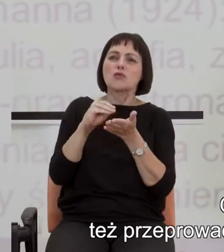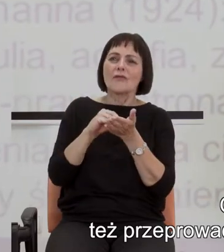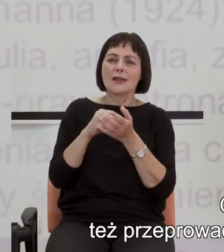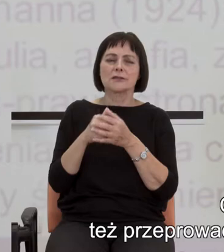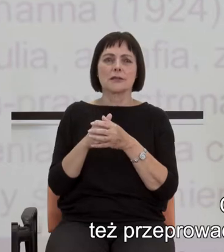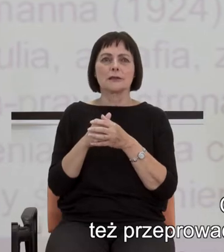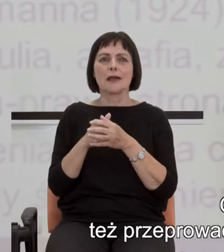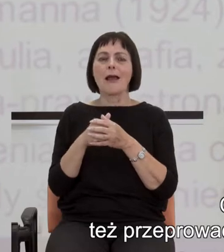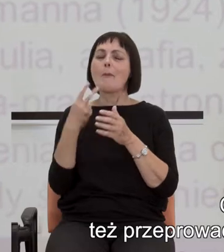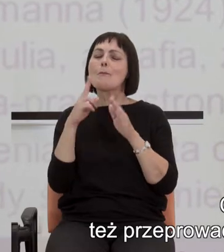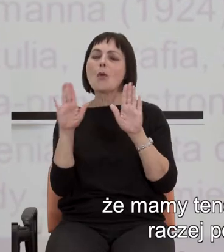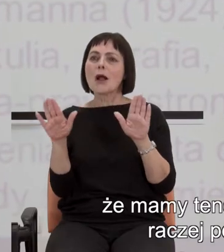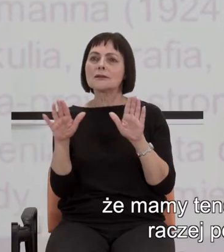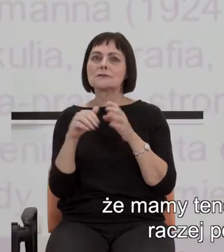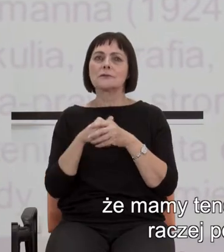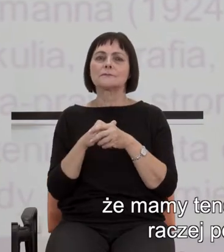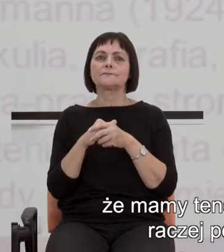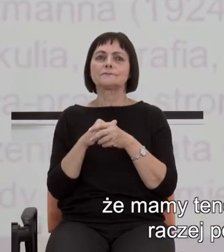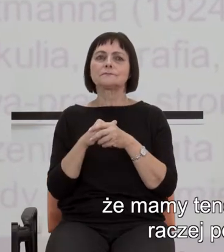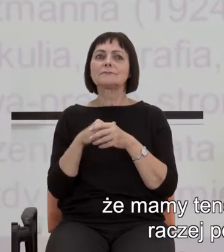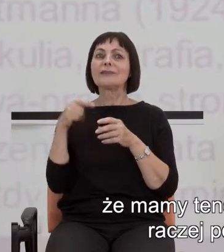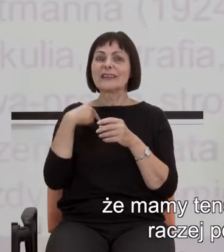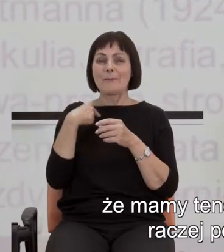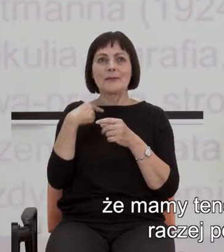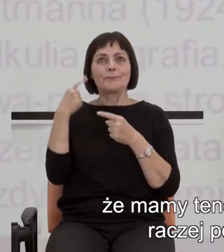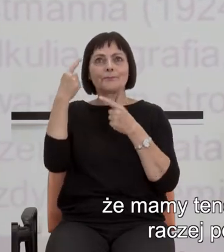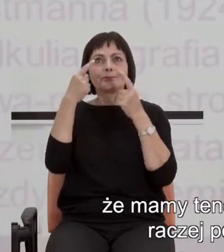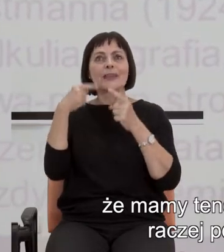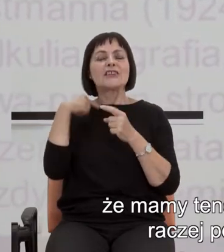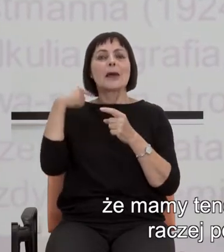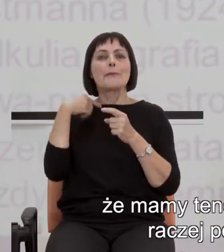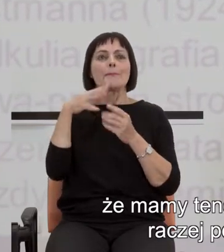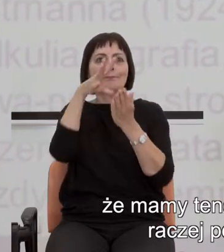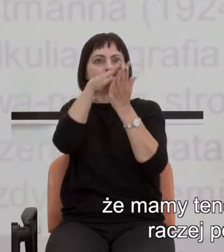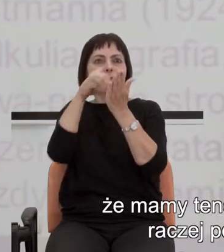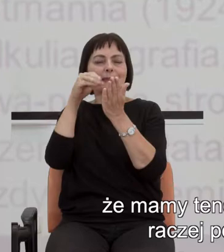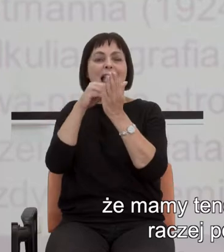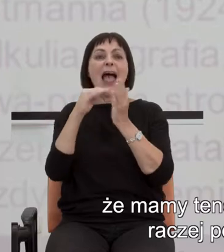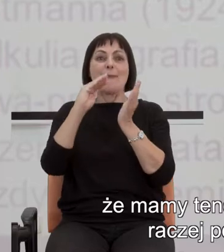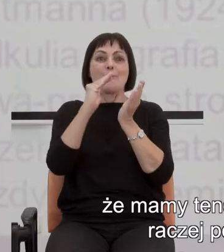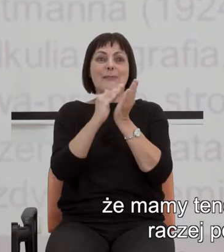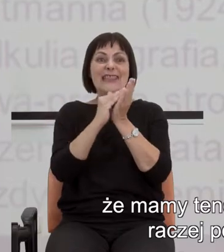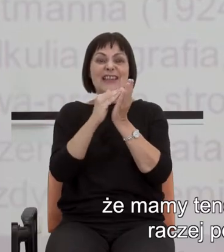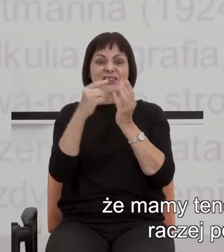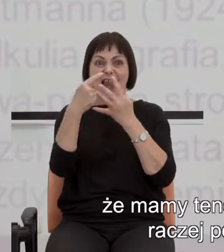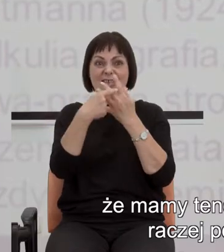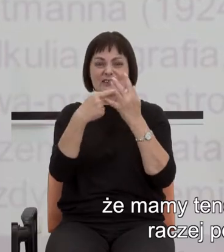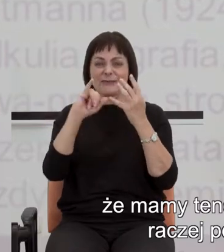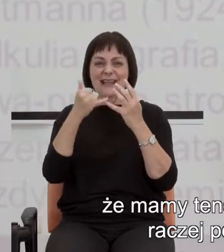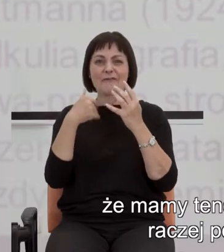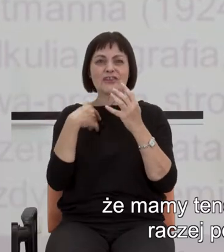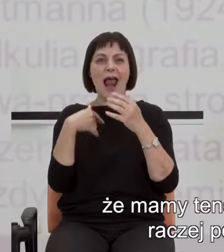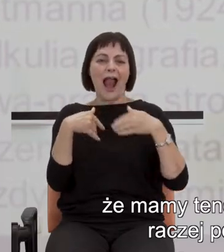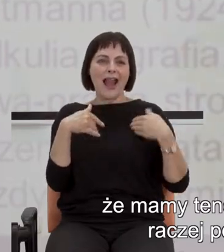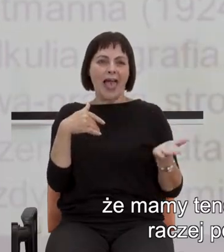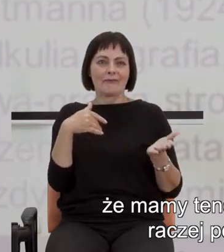kolegów, wskazują, że mamy tendencję do tego, żeby mapować mniejsze liczby, raczej po lewej stronie